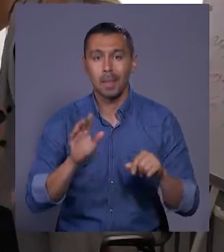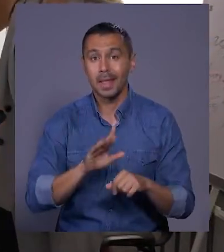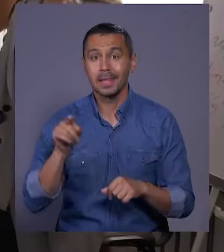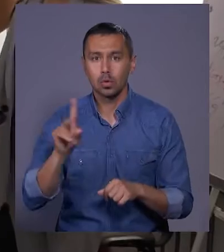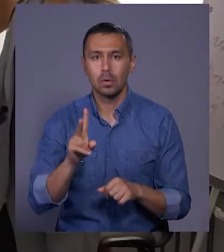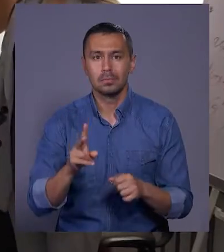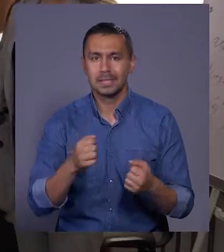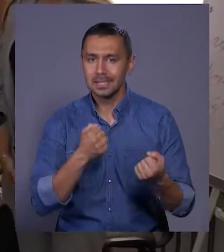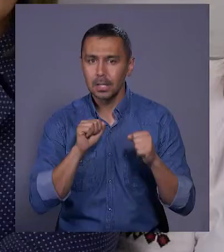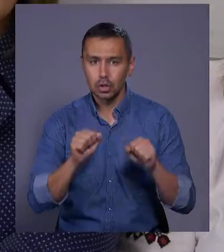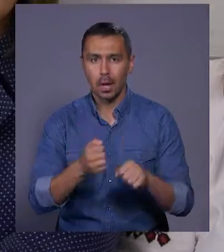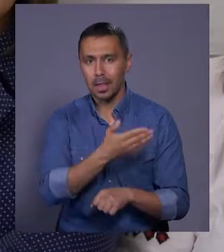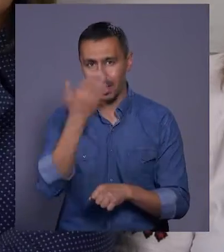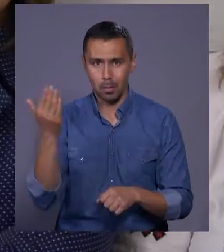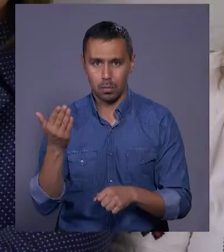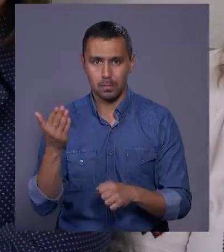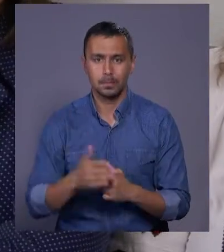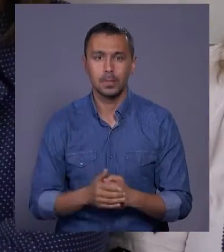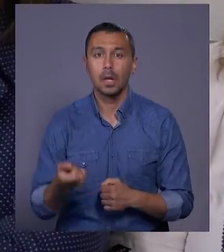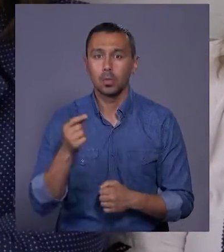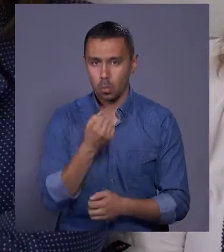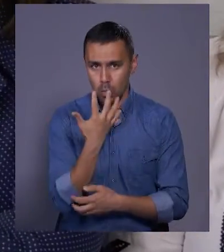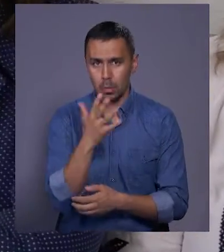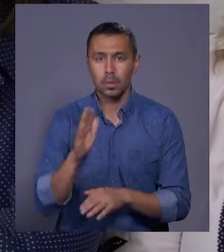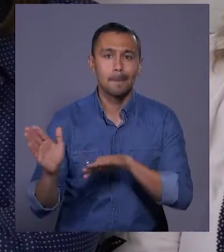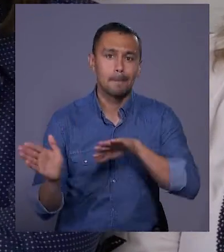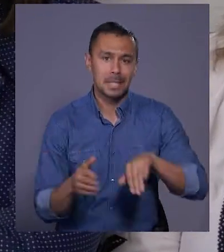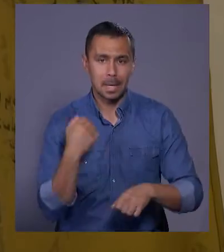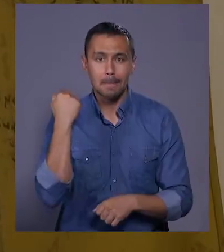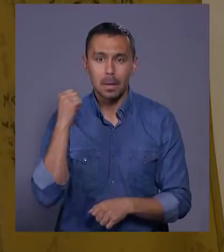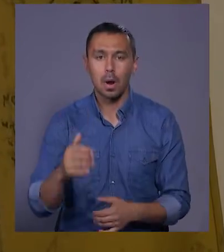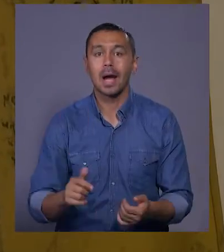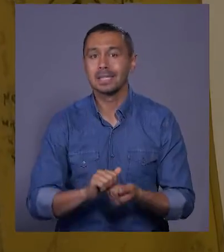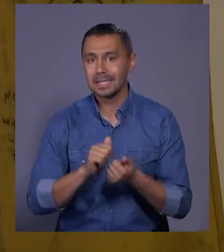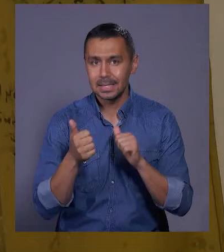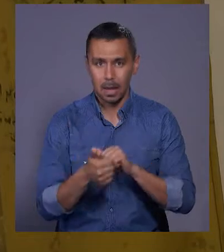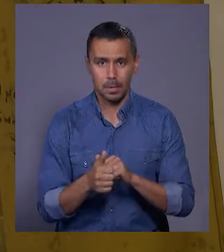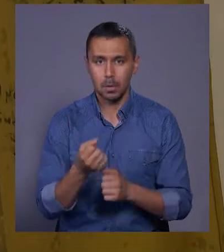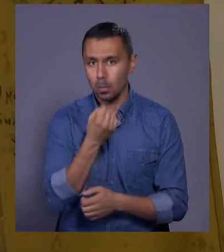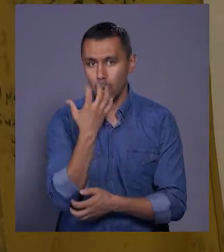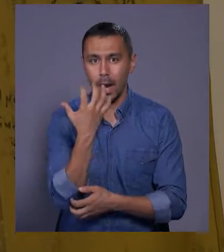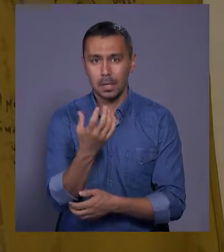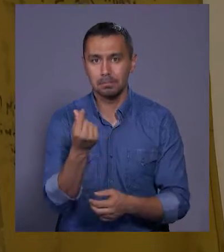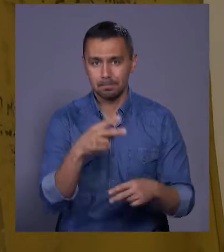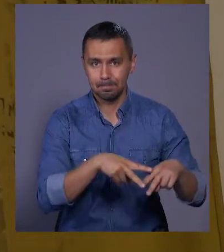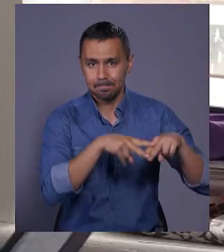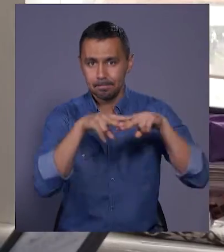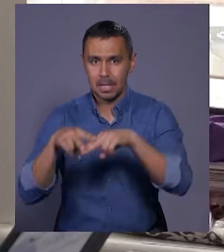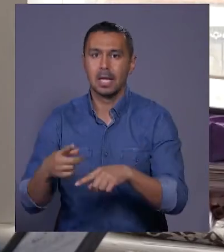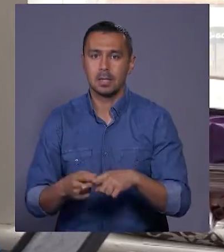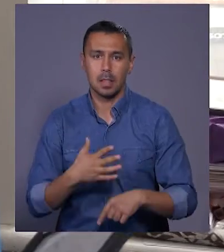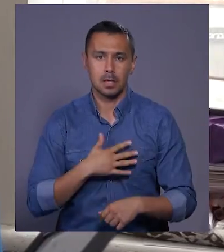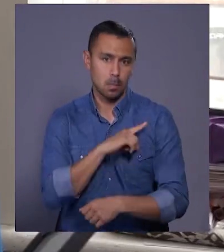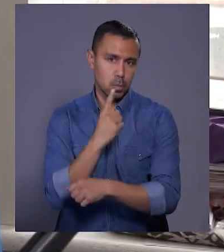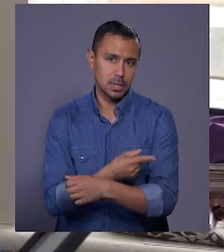тримають небо над нами на фронті. Тому букети будуть після перемоги, а замість букетів донат. Це наша